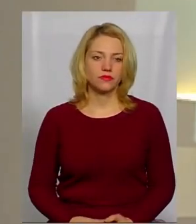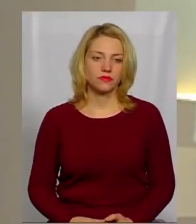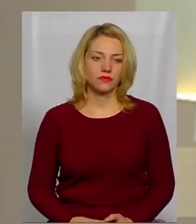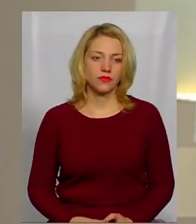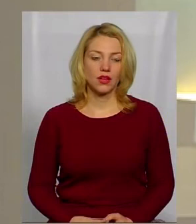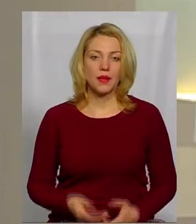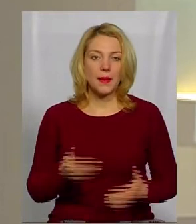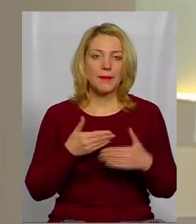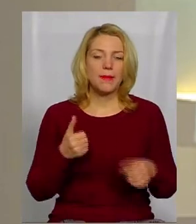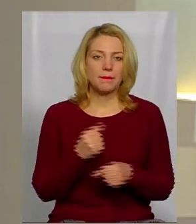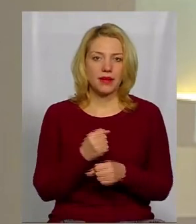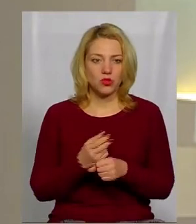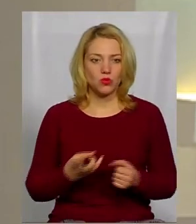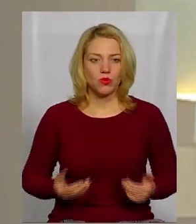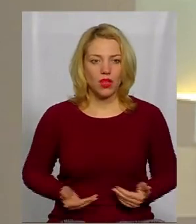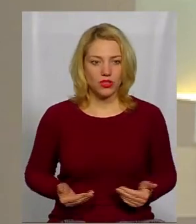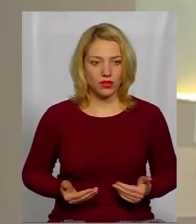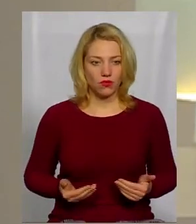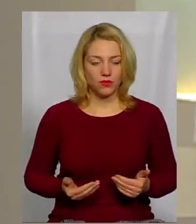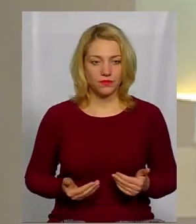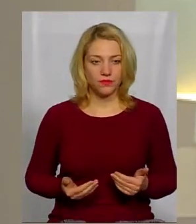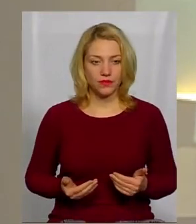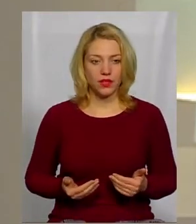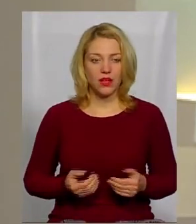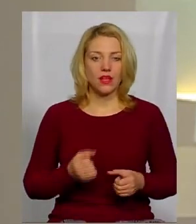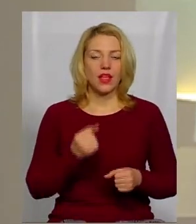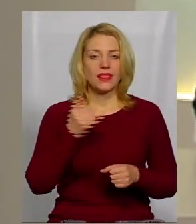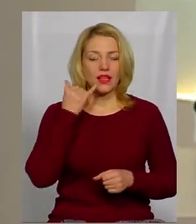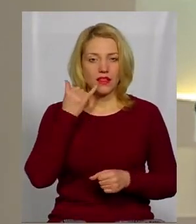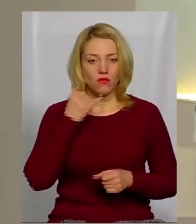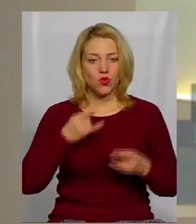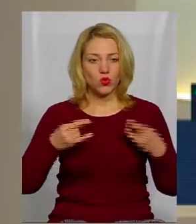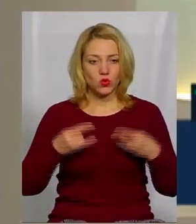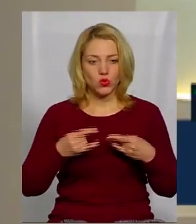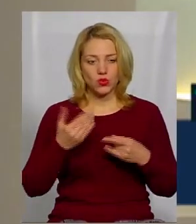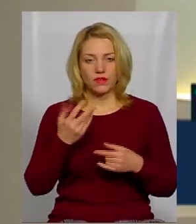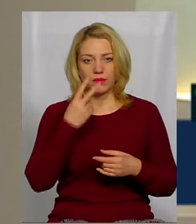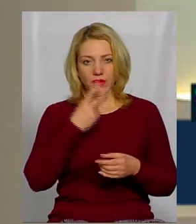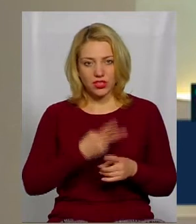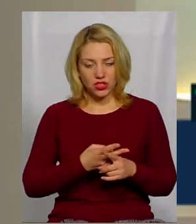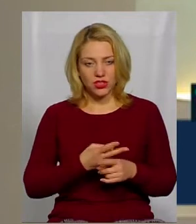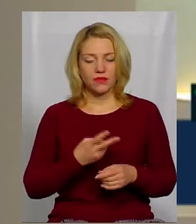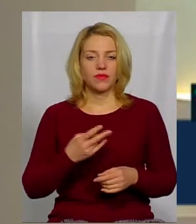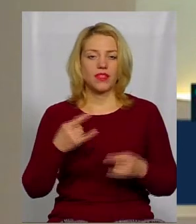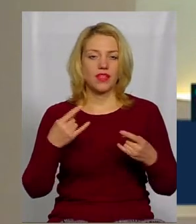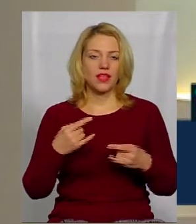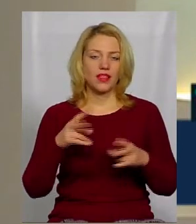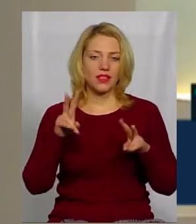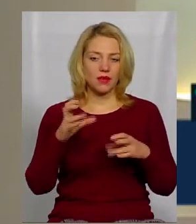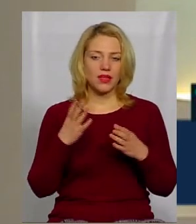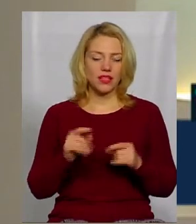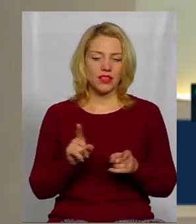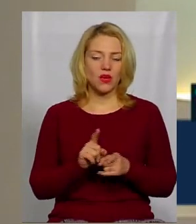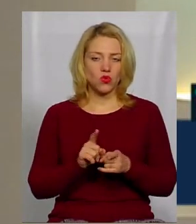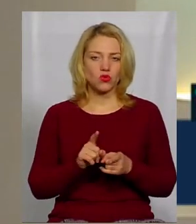Ми працюємо наживо. Телефон студії ви бачите на екрані. Тема дня також